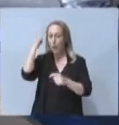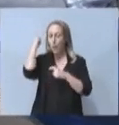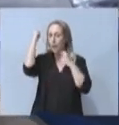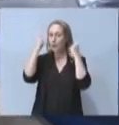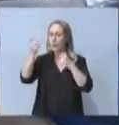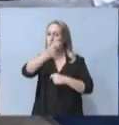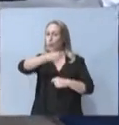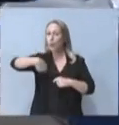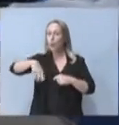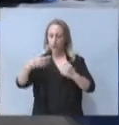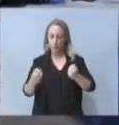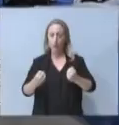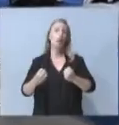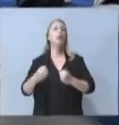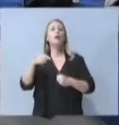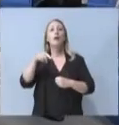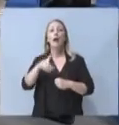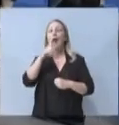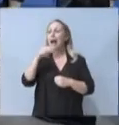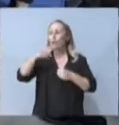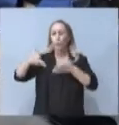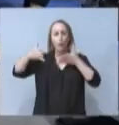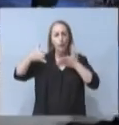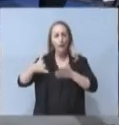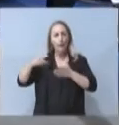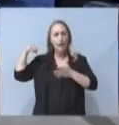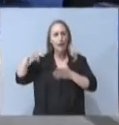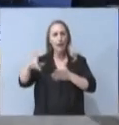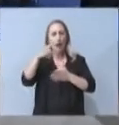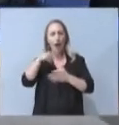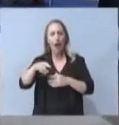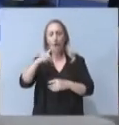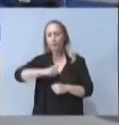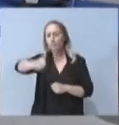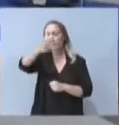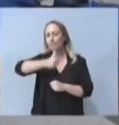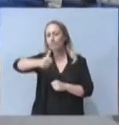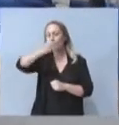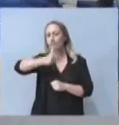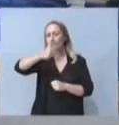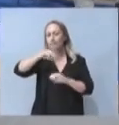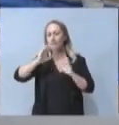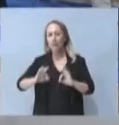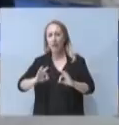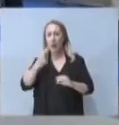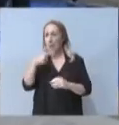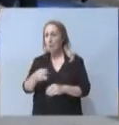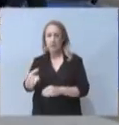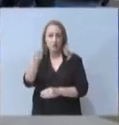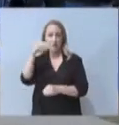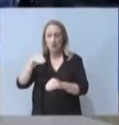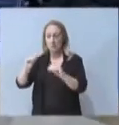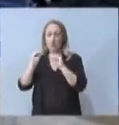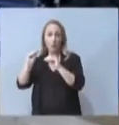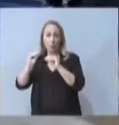μεγάλο εκλογικό βάρος, τη νεολαία και τη μεσαία τάξη, είτε αυτή αφορά μικρομεσαίους επιχειρηματίες, είτε εν γέννη το